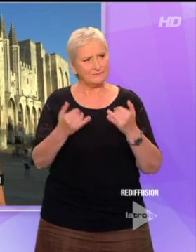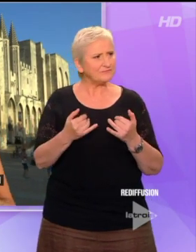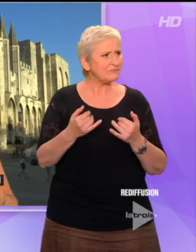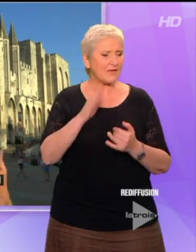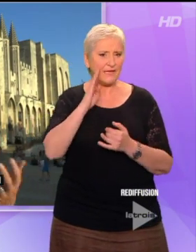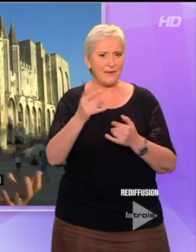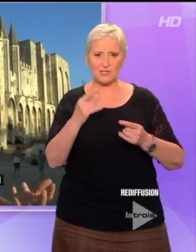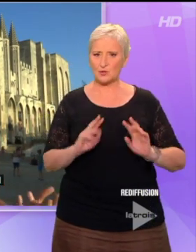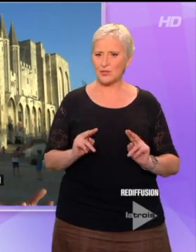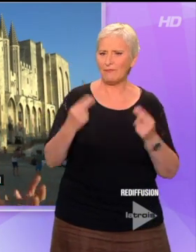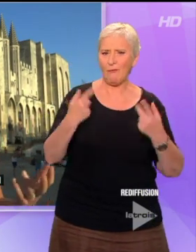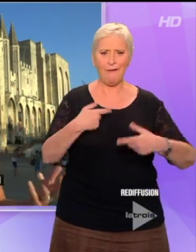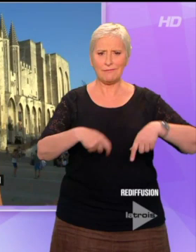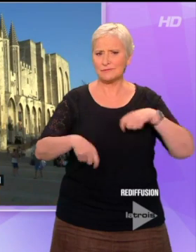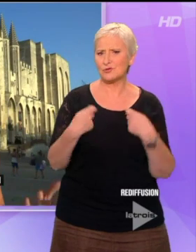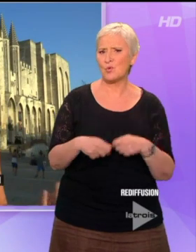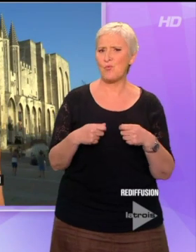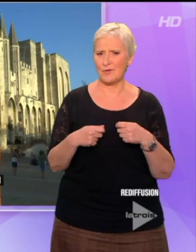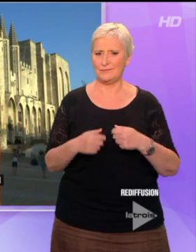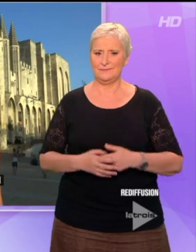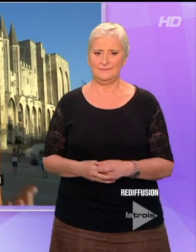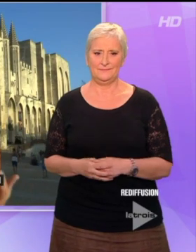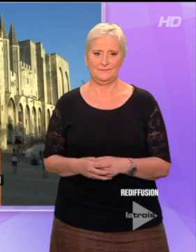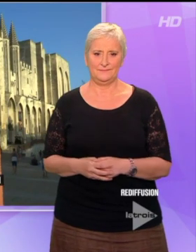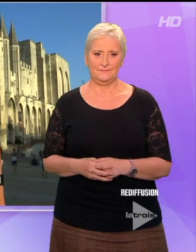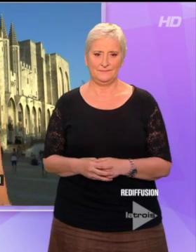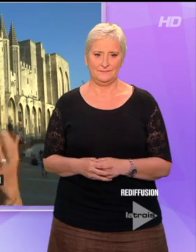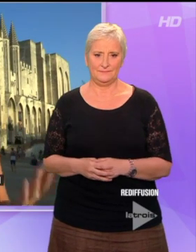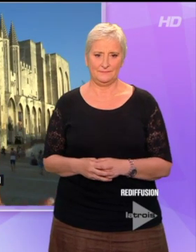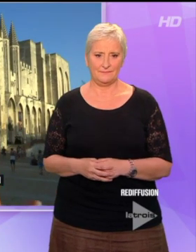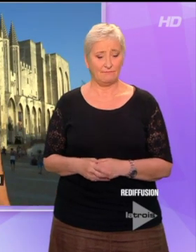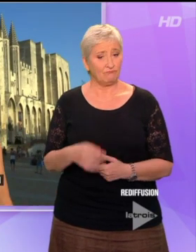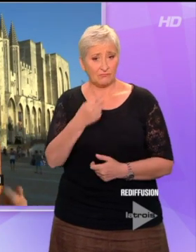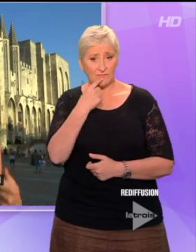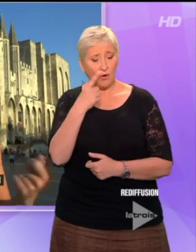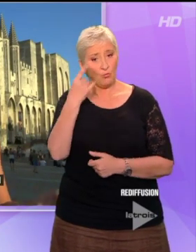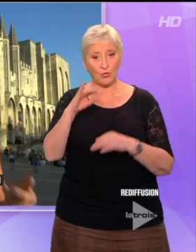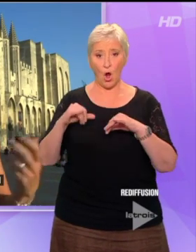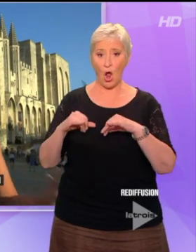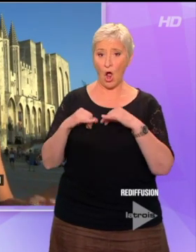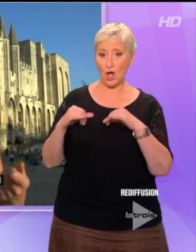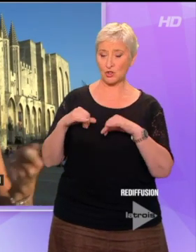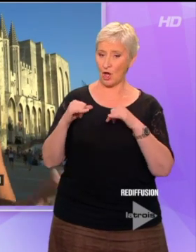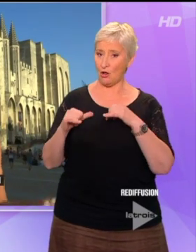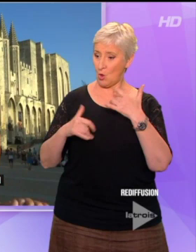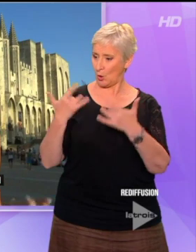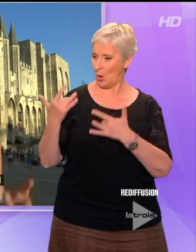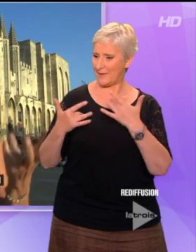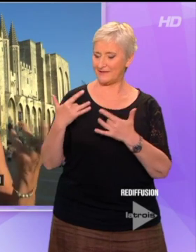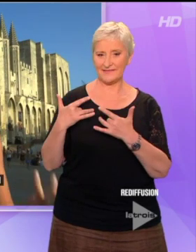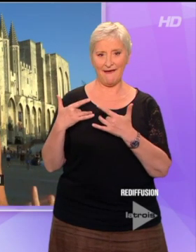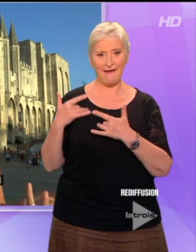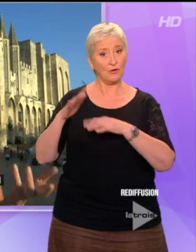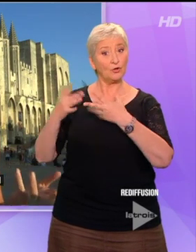Il y a une décontraction très très sérieuse. Et donc il suffit pour un jeune tracteur, un jeune comédia qui tracte dans